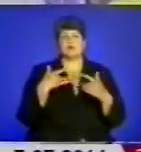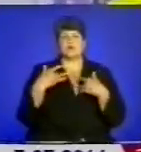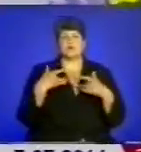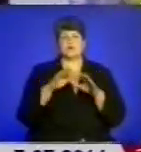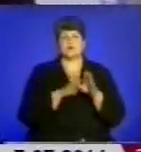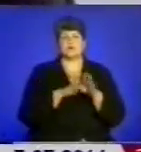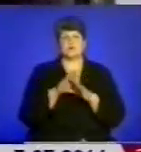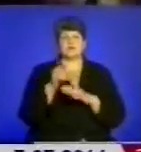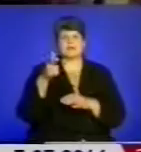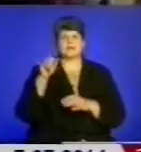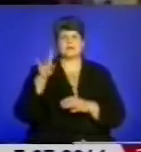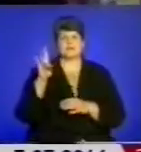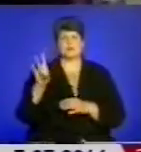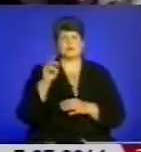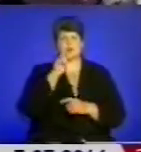гімн України.